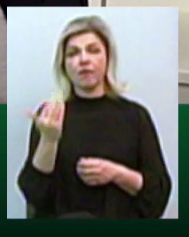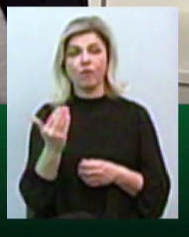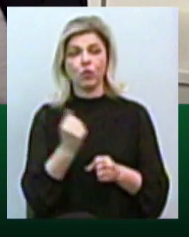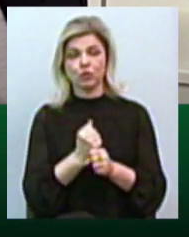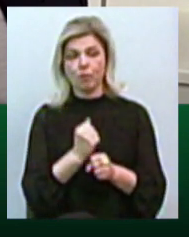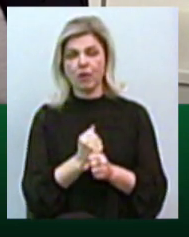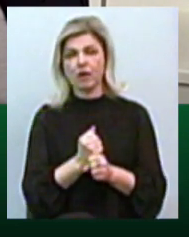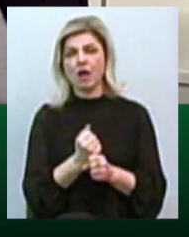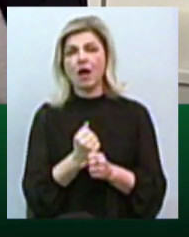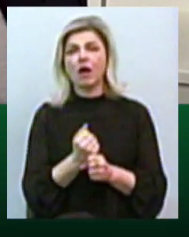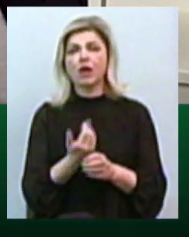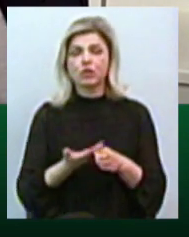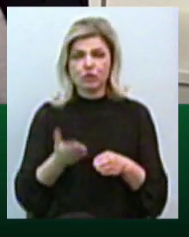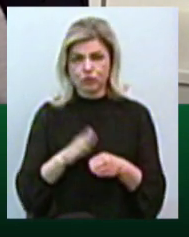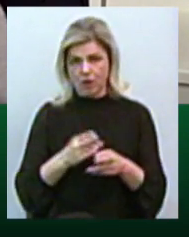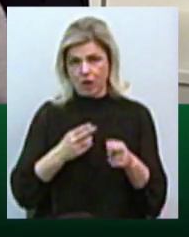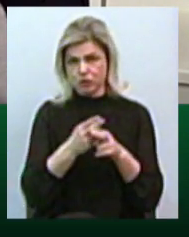катастрофічні перешкоди.